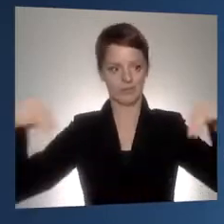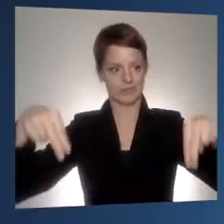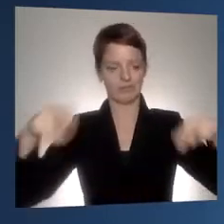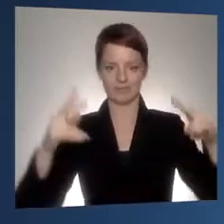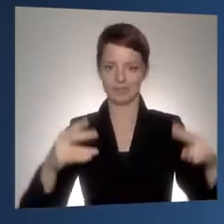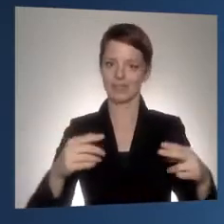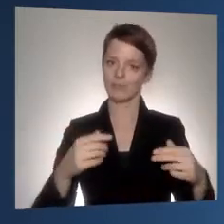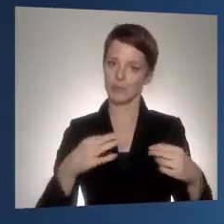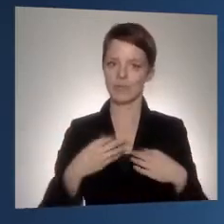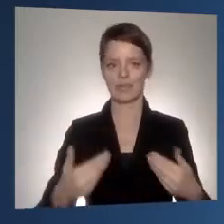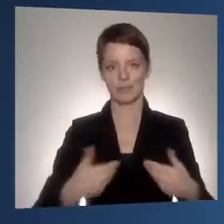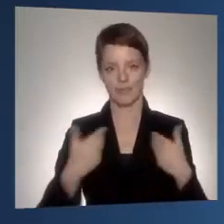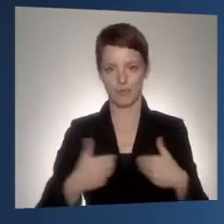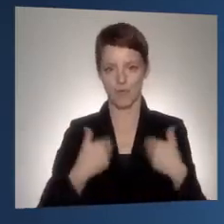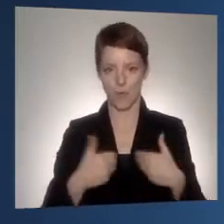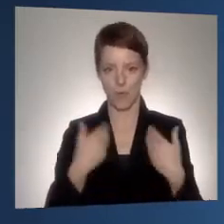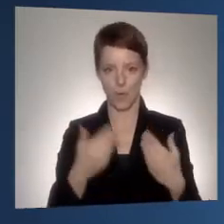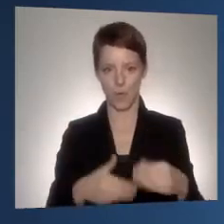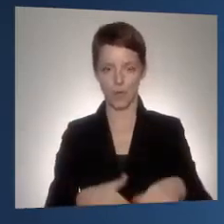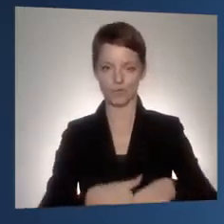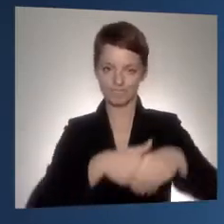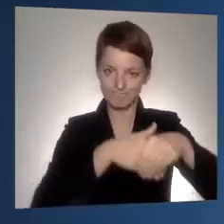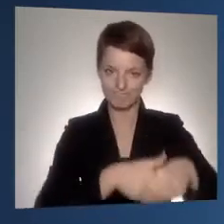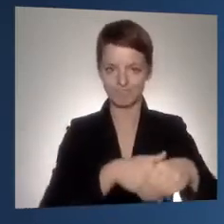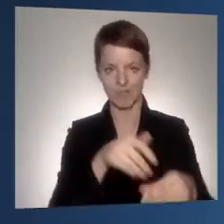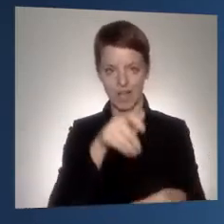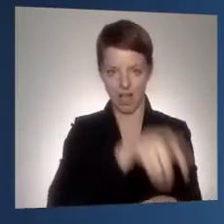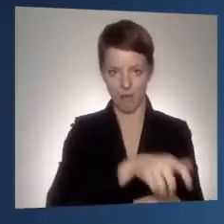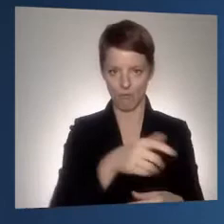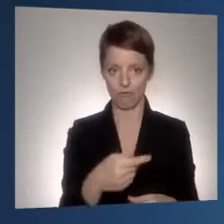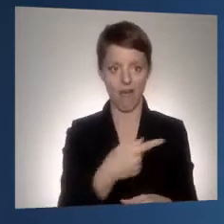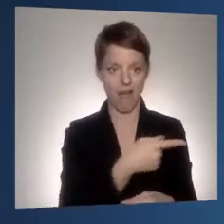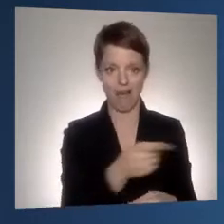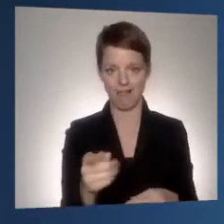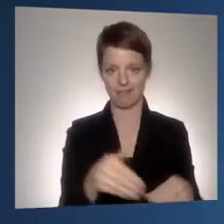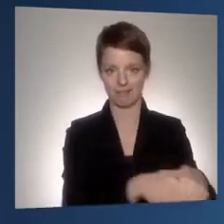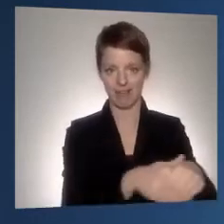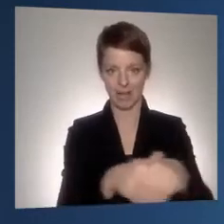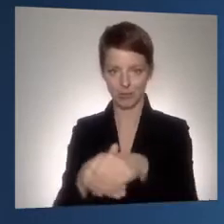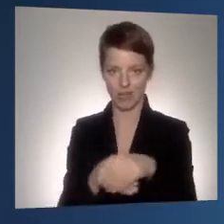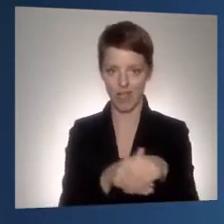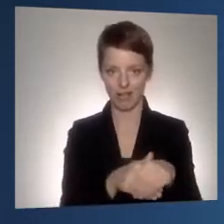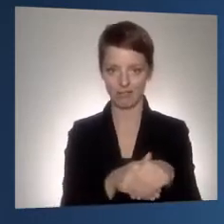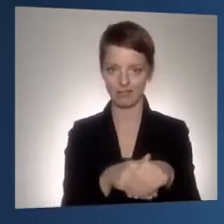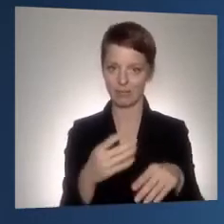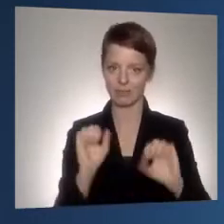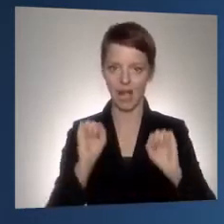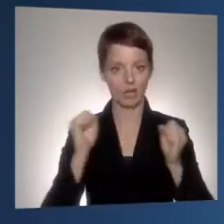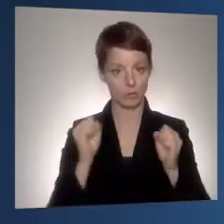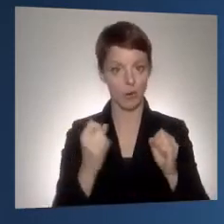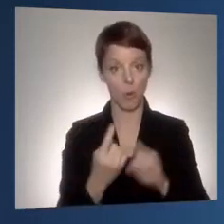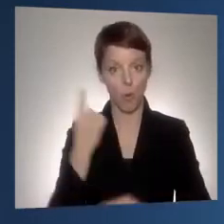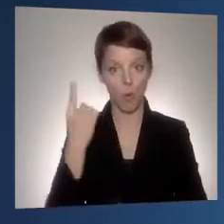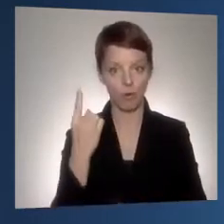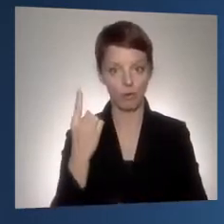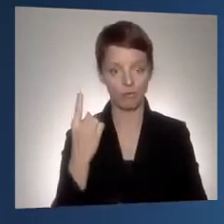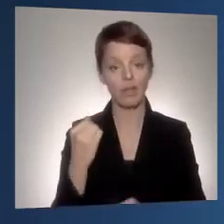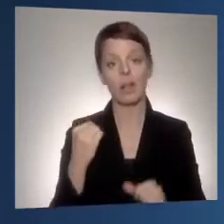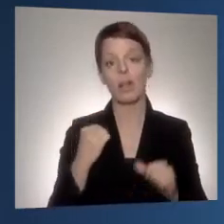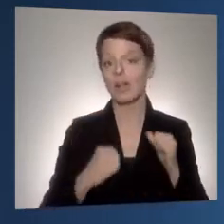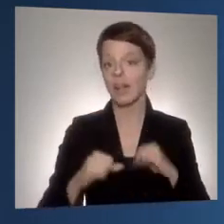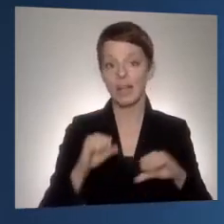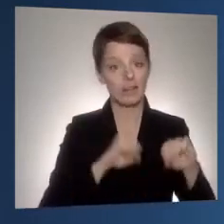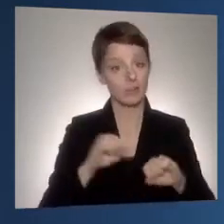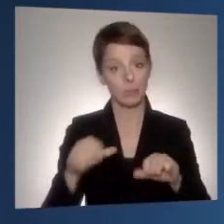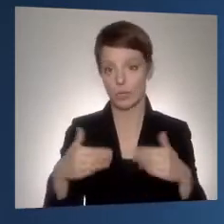gegenüber zu treten und Ihnen zu gratulieren, Ihnen allen zu gratulieren für Ihr riesen Engagement. Leider geht das nicht. Und wir machen das